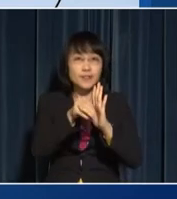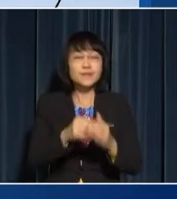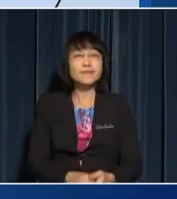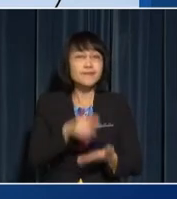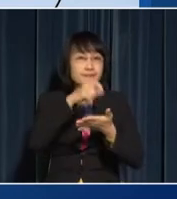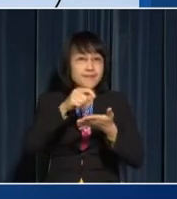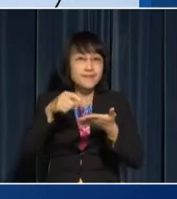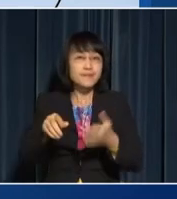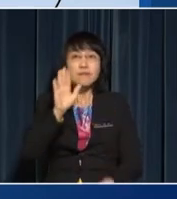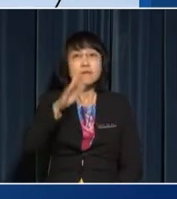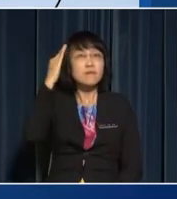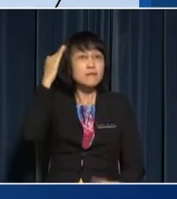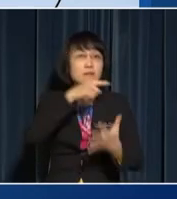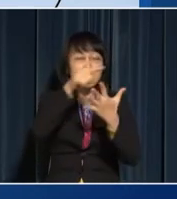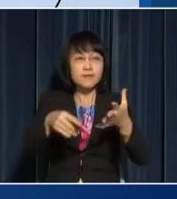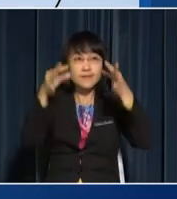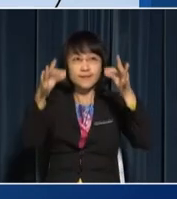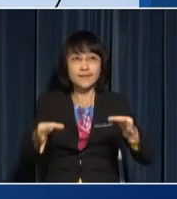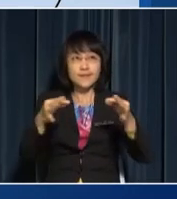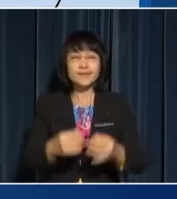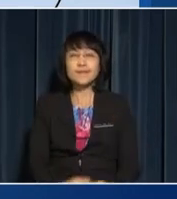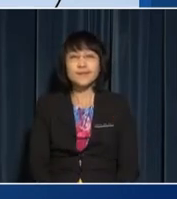to write down your inferences